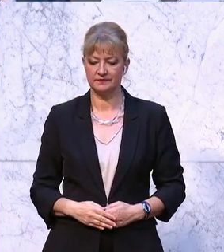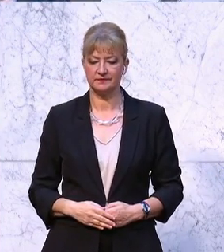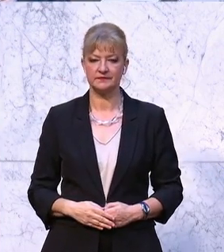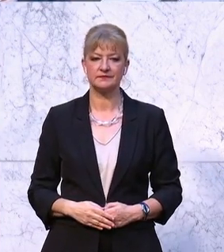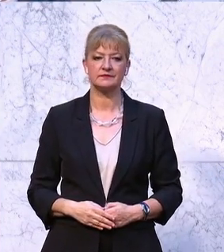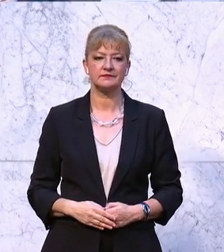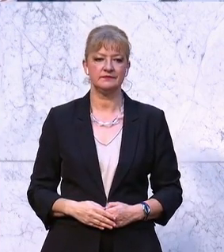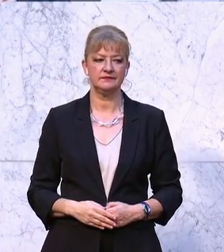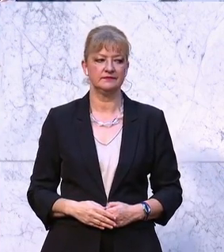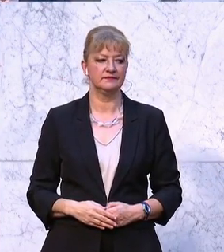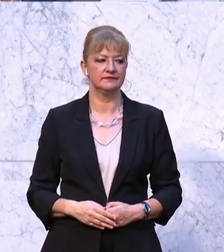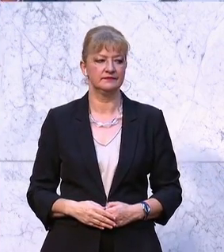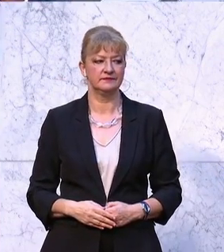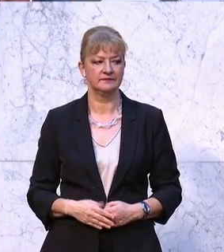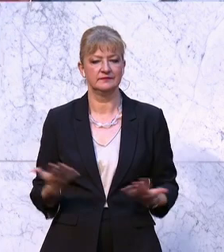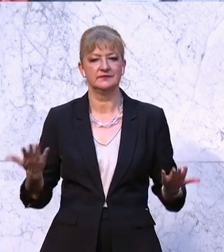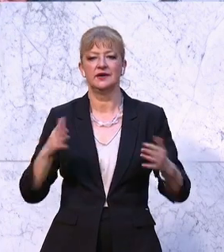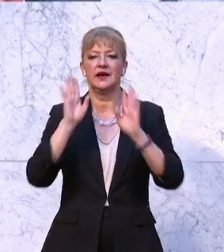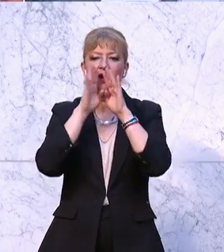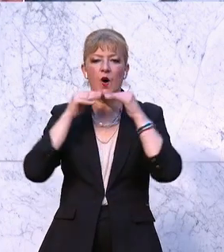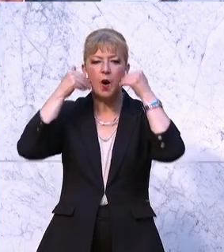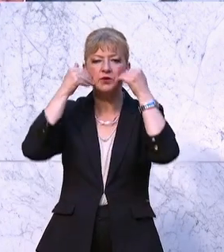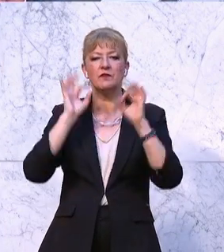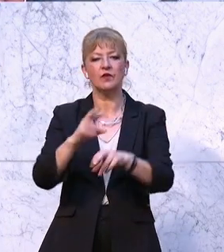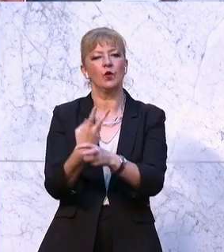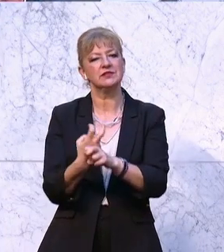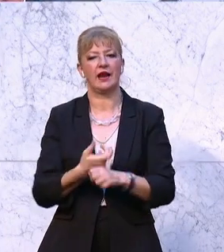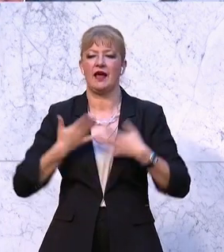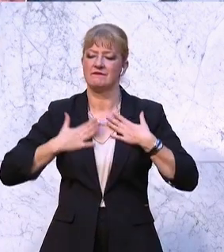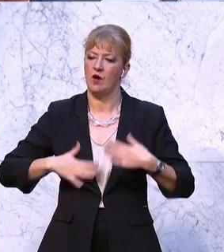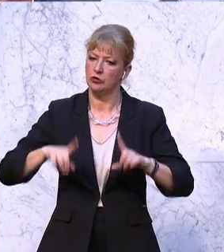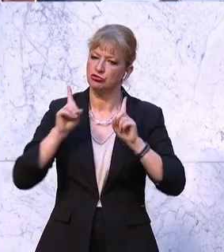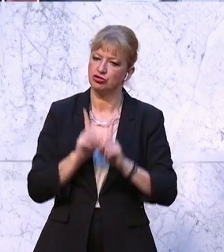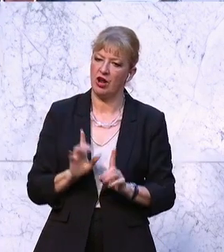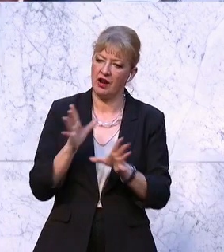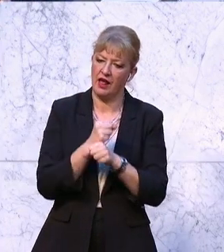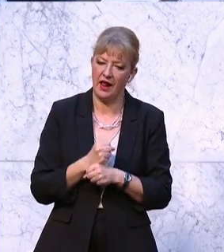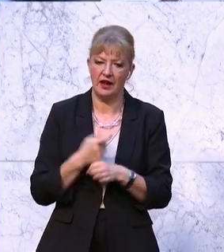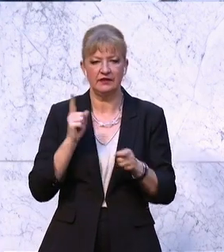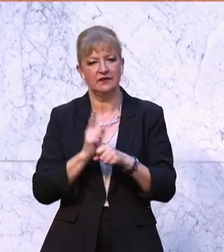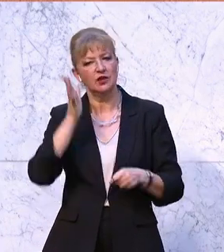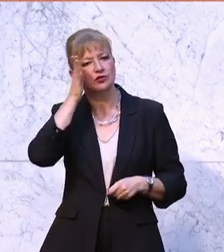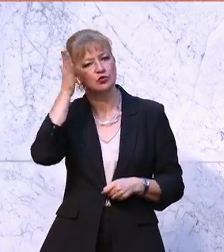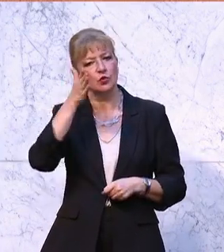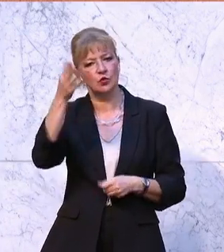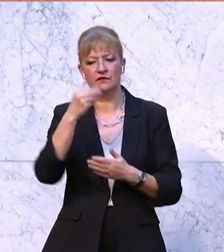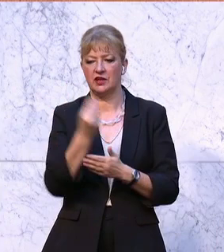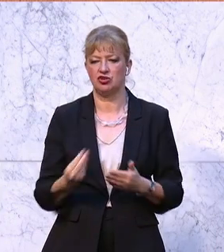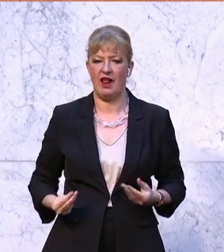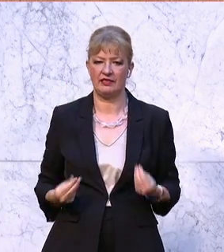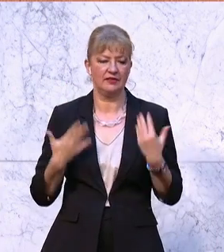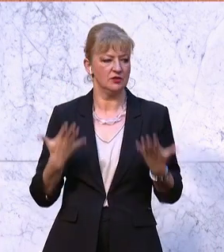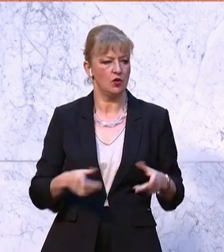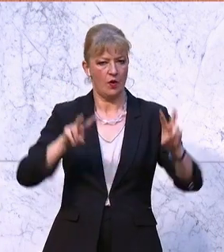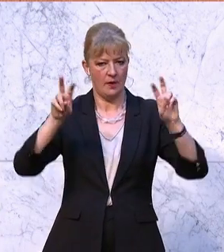Mit Optimismus für Österreich, Wohlstand erhalten, Zukunft gestalten, lautete